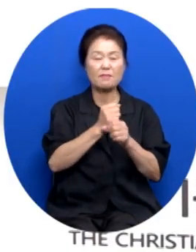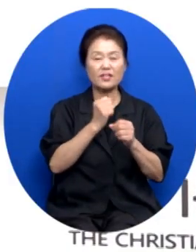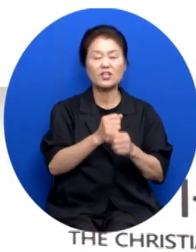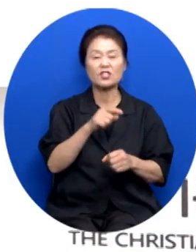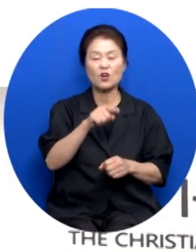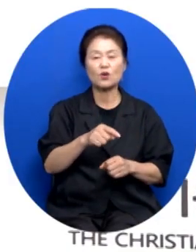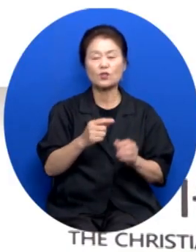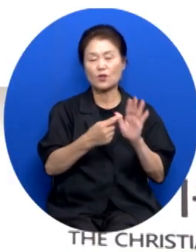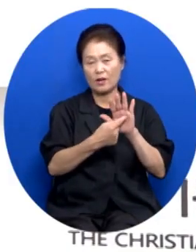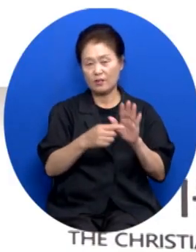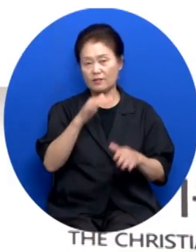것으로 알려졌습니다. 기상캐스터